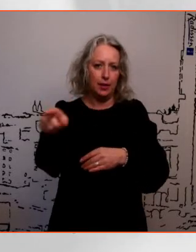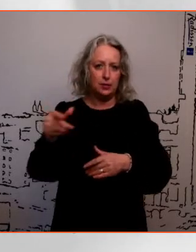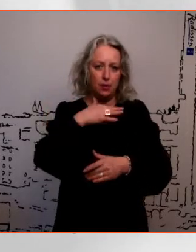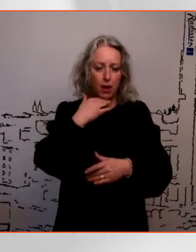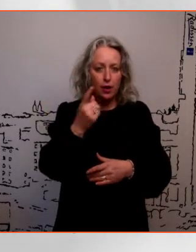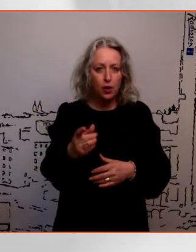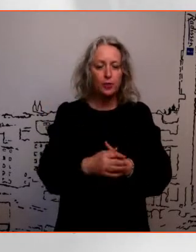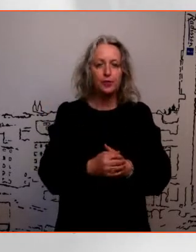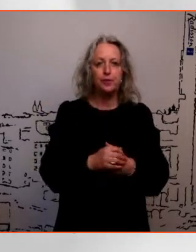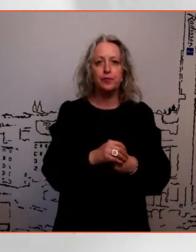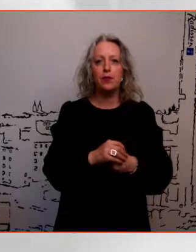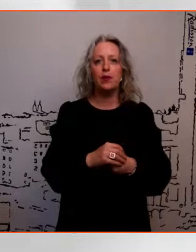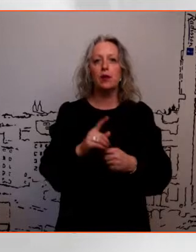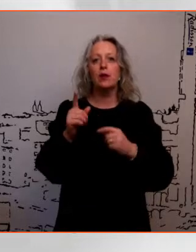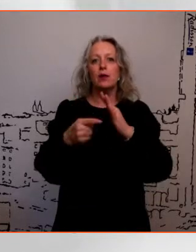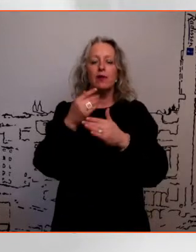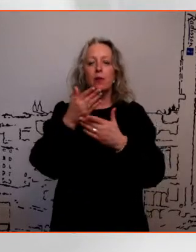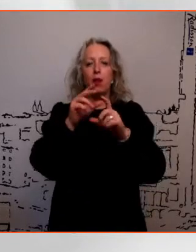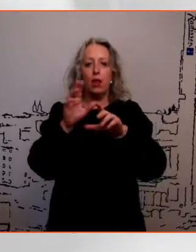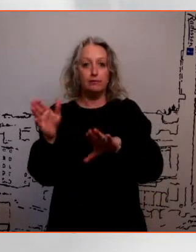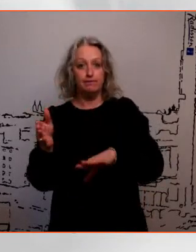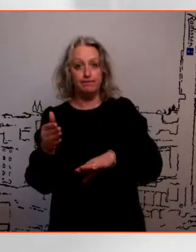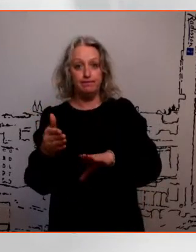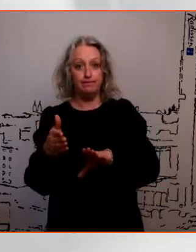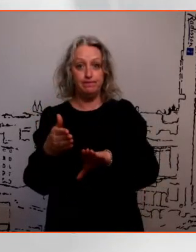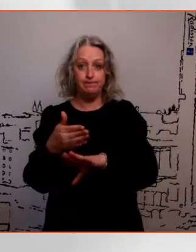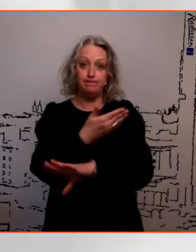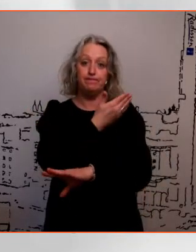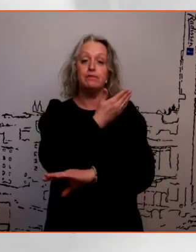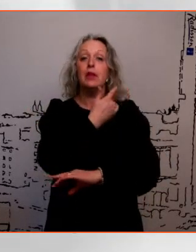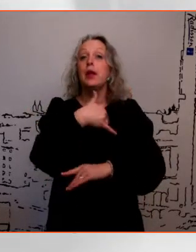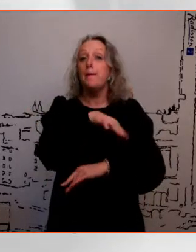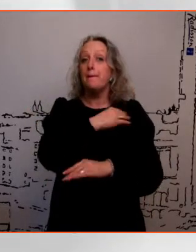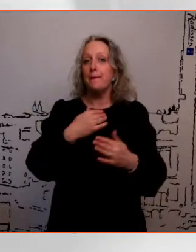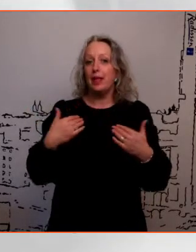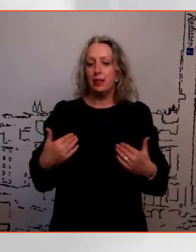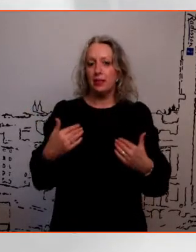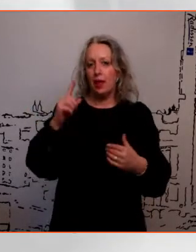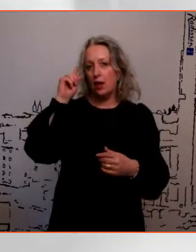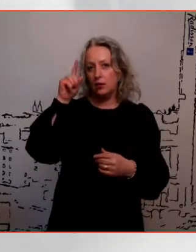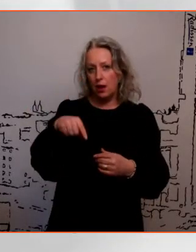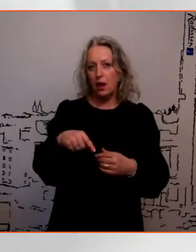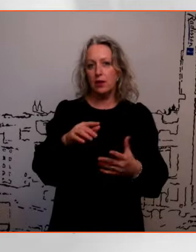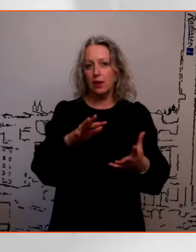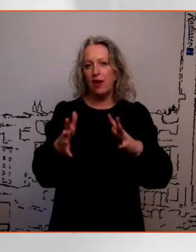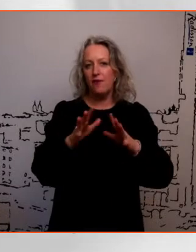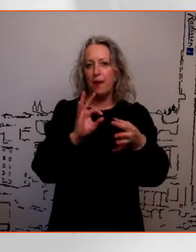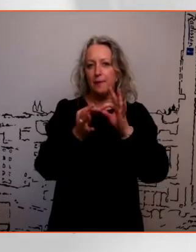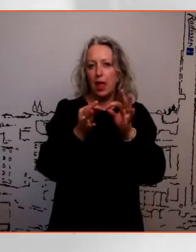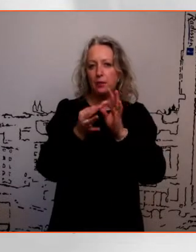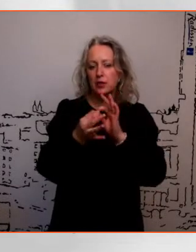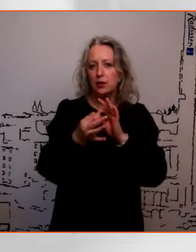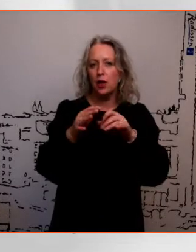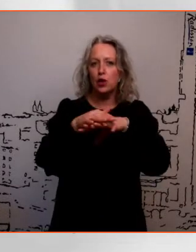Et vaike kõrvale põige võibolla ka, et meil on täna teada suhteliselt enam-vahem täpselt seda